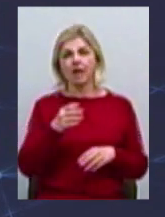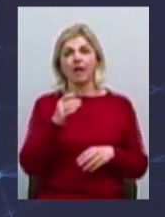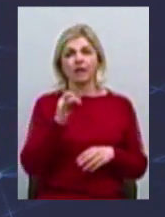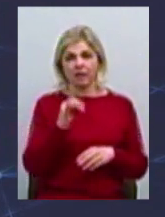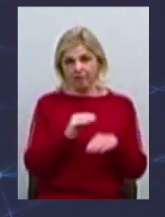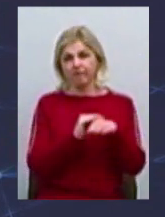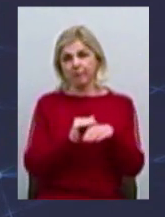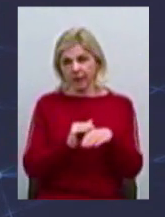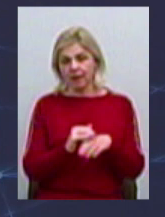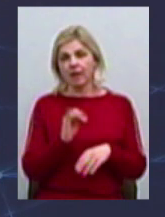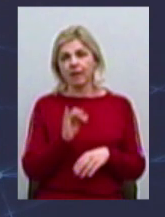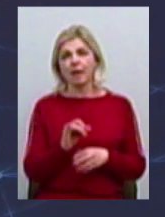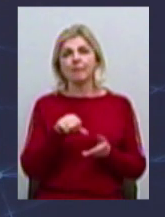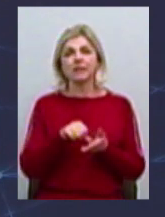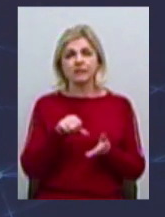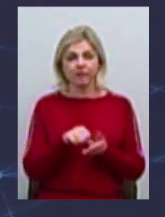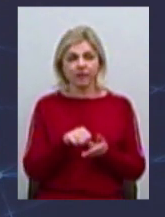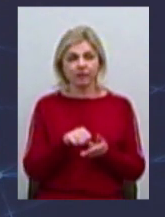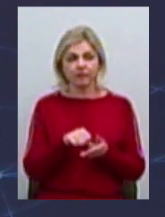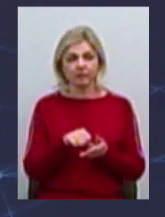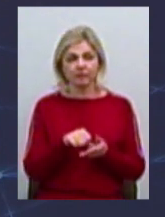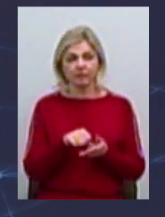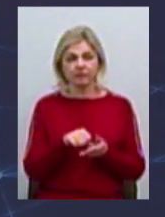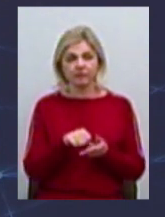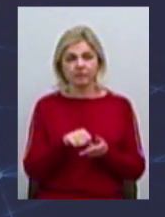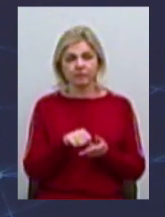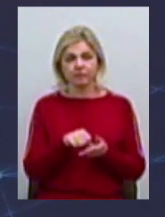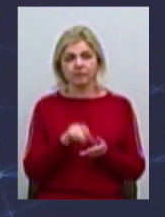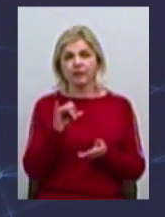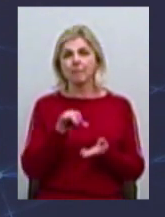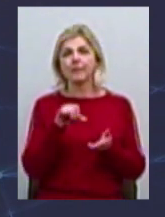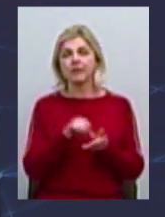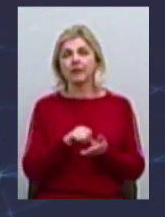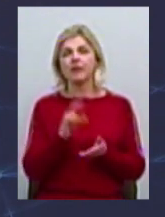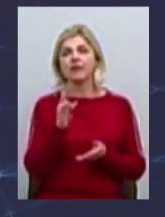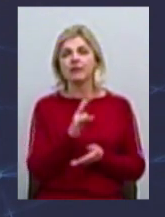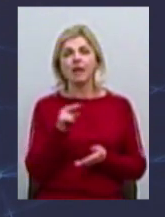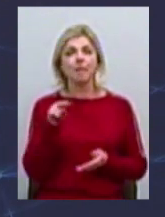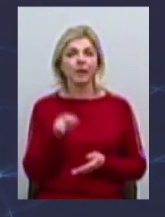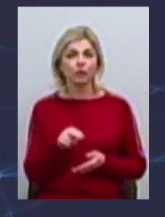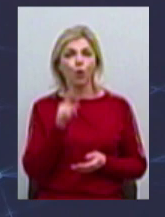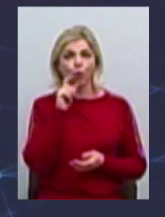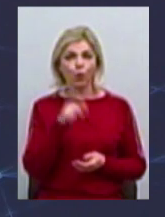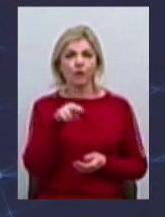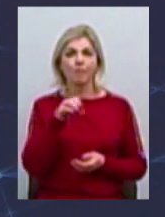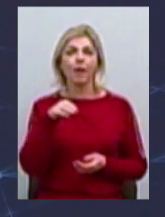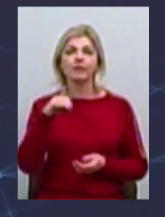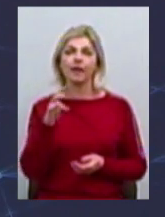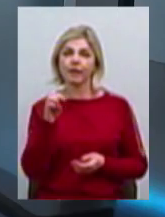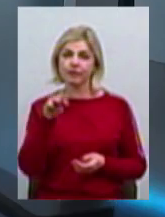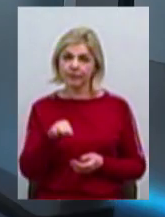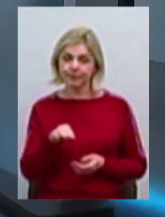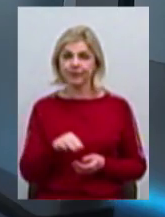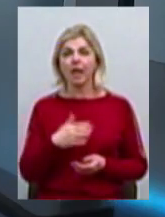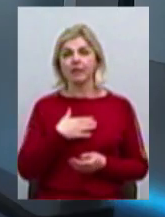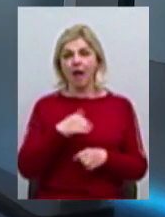представник Національного офісу інтелектуальної власності, пан Богдан Маркляник та представник Наталі Петрова «Укрпатенту». Взагалі, наш